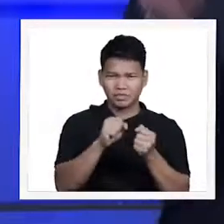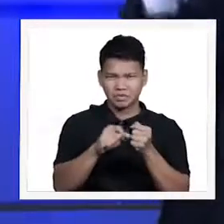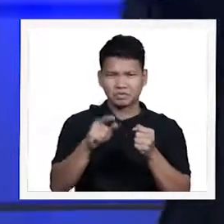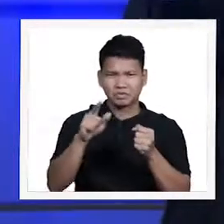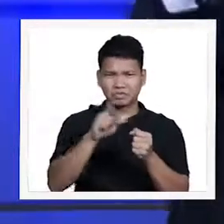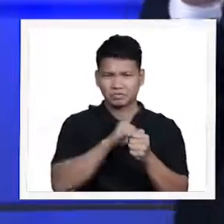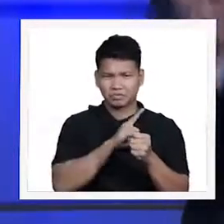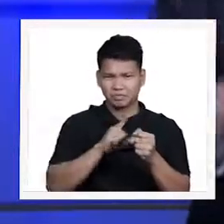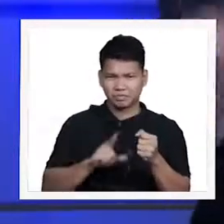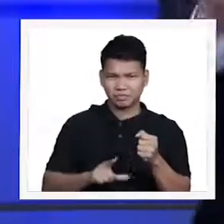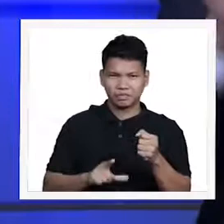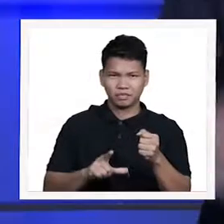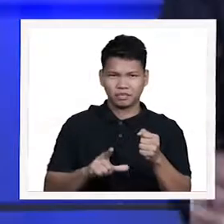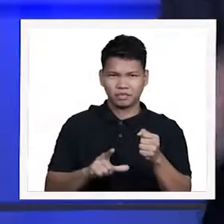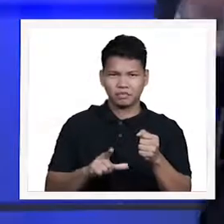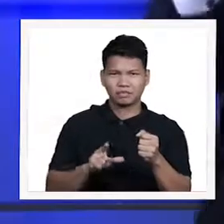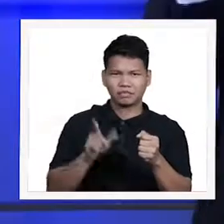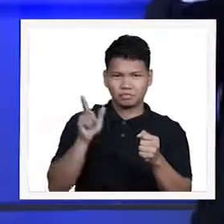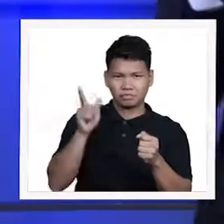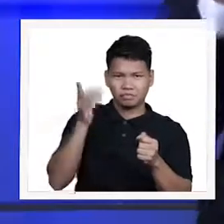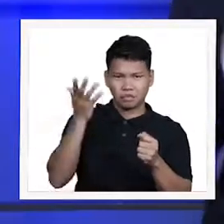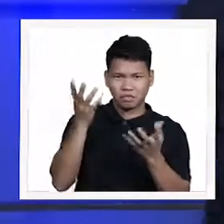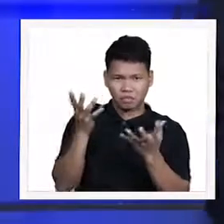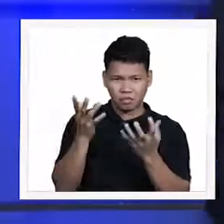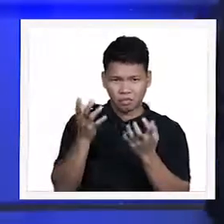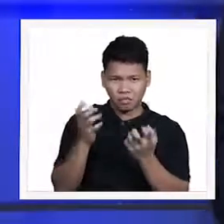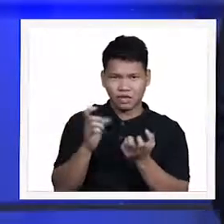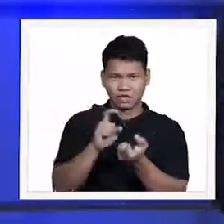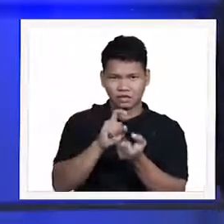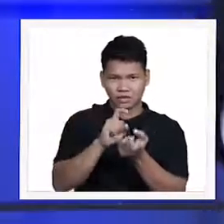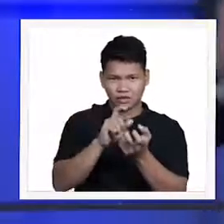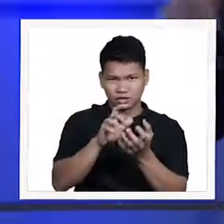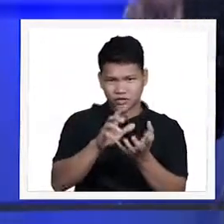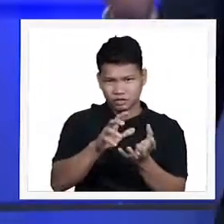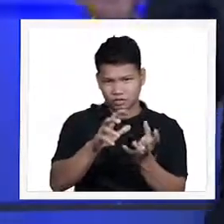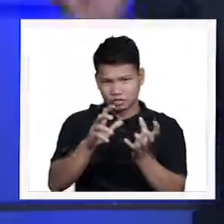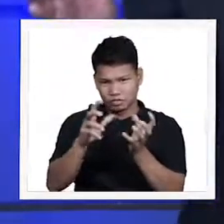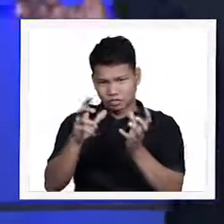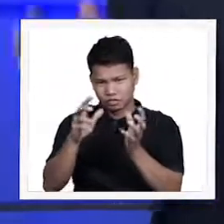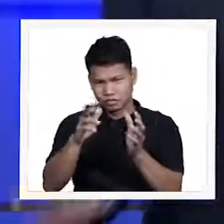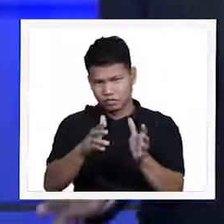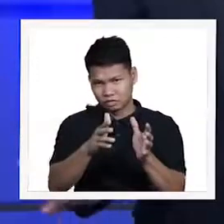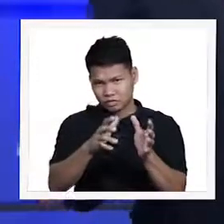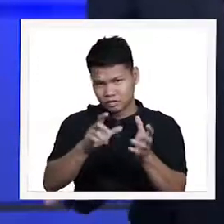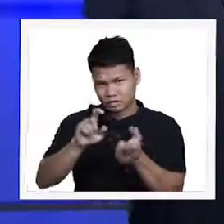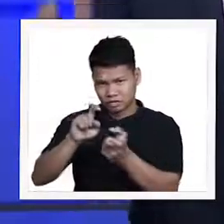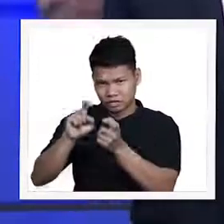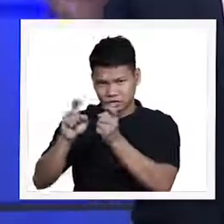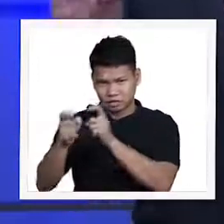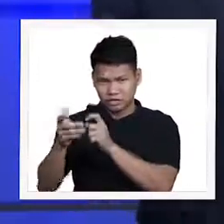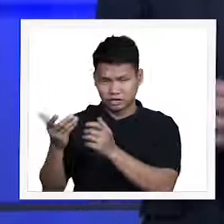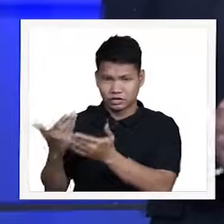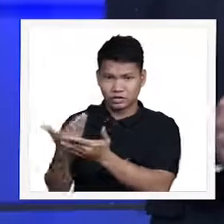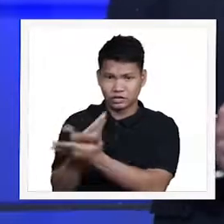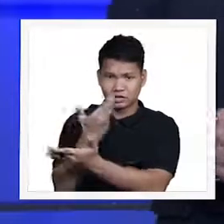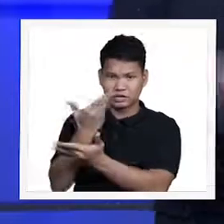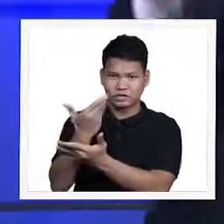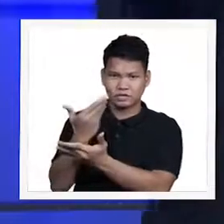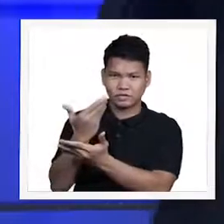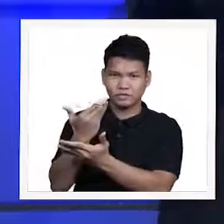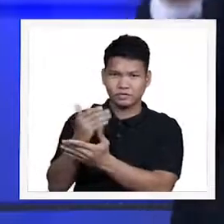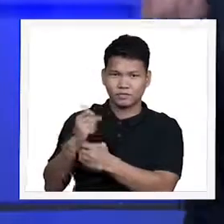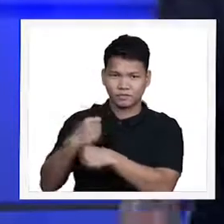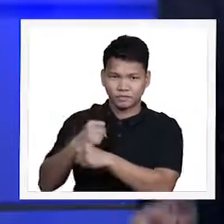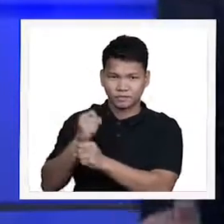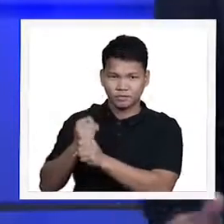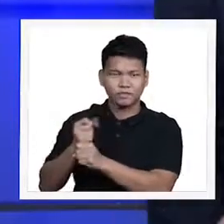gusto po niyang babaguhin ang ating sanlibutan sa kanyang pagbabalik. He